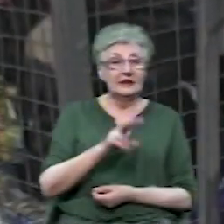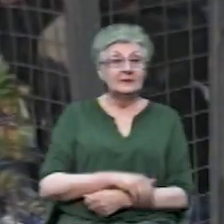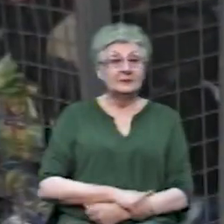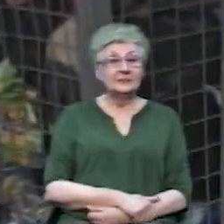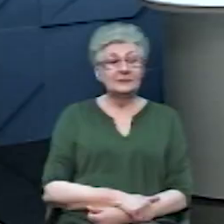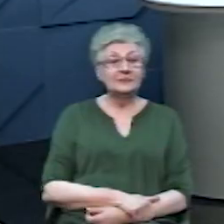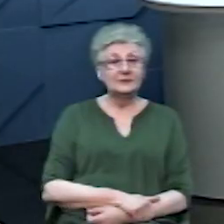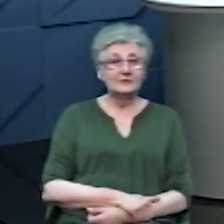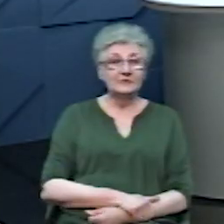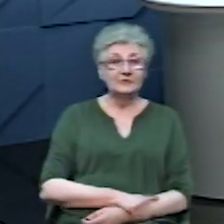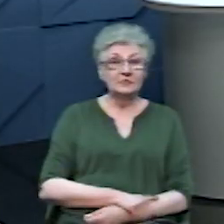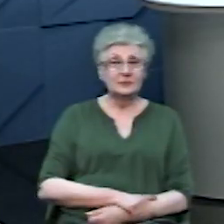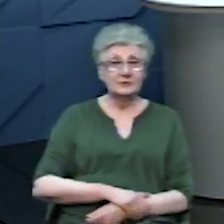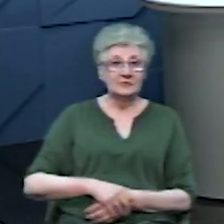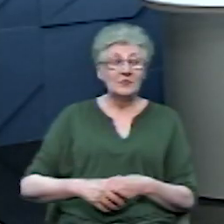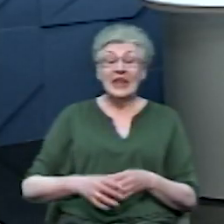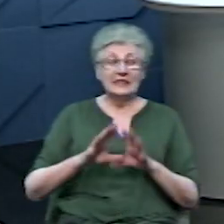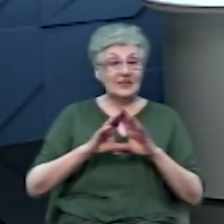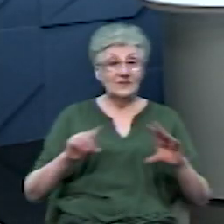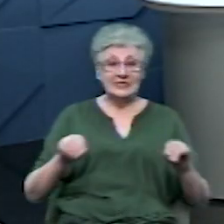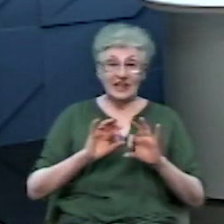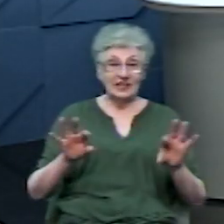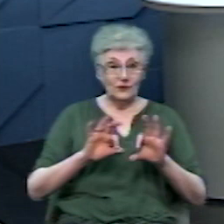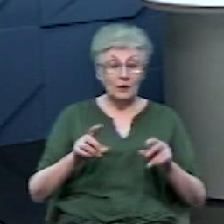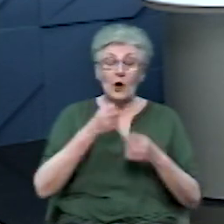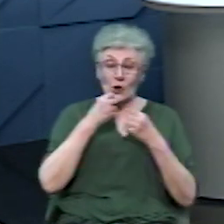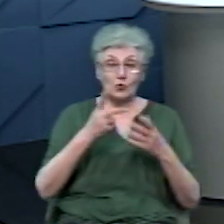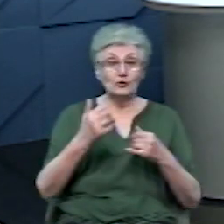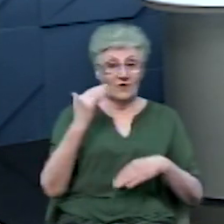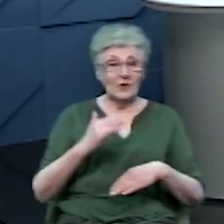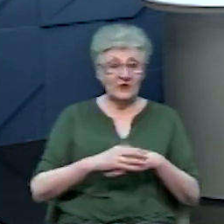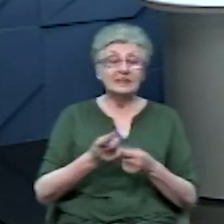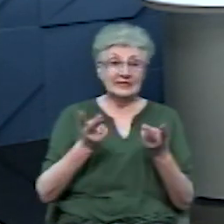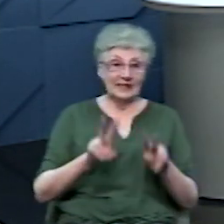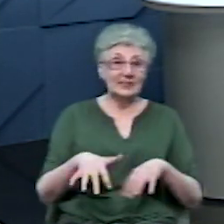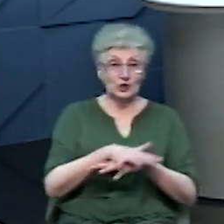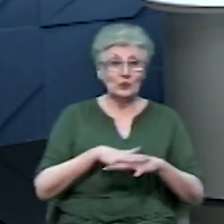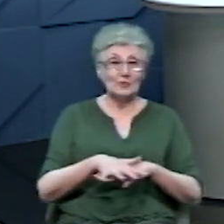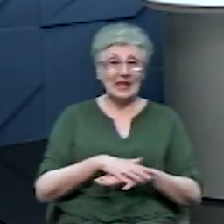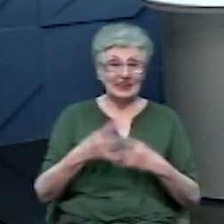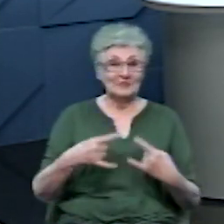Суспільному. Наразі це вся інформація. Хорошого вечора і залишайтеся з Суспільним.